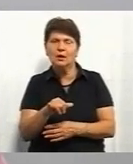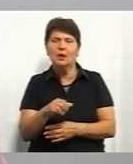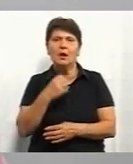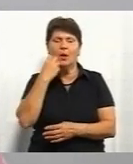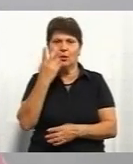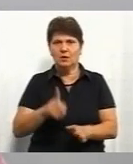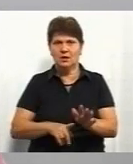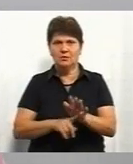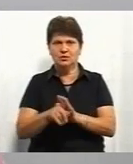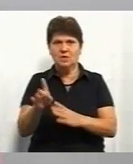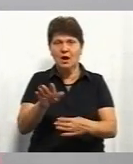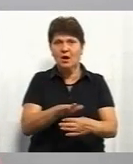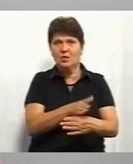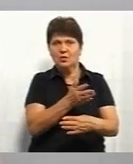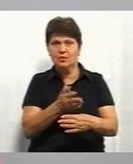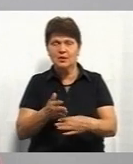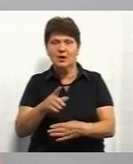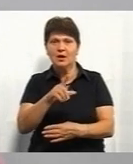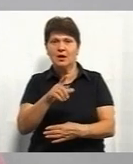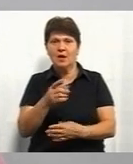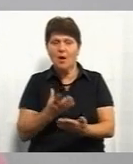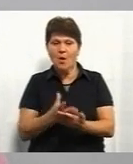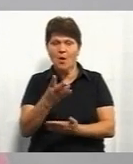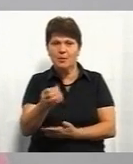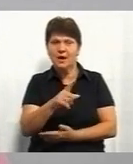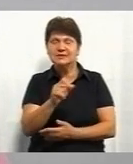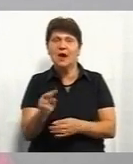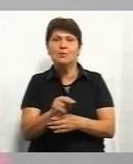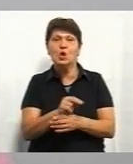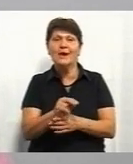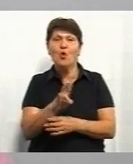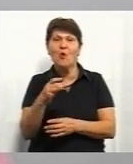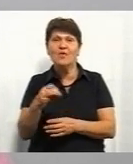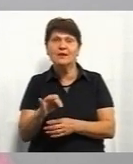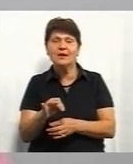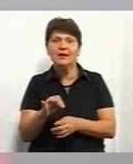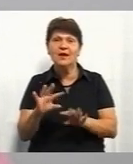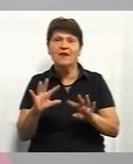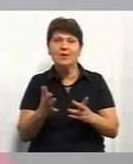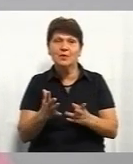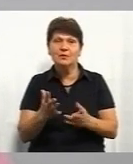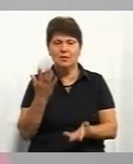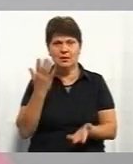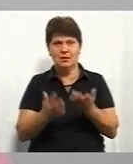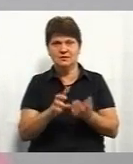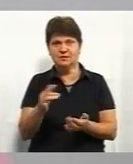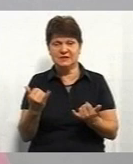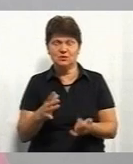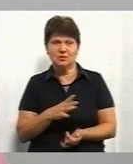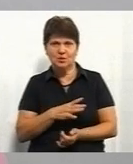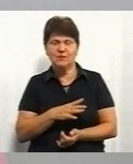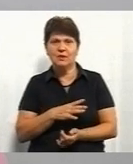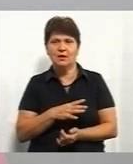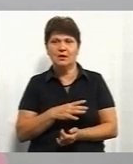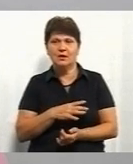все-таки розподілення, то є оплата за пролікований випадок, то якби це йшло сьогодні, він би коштував, він